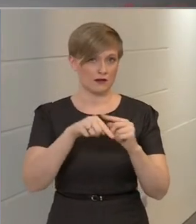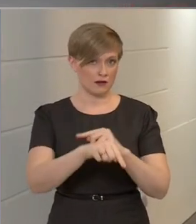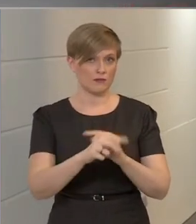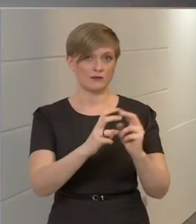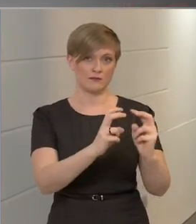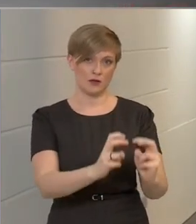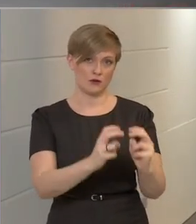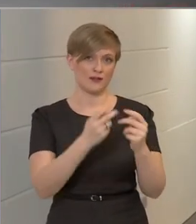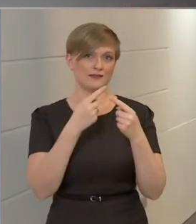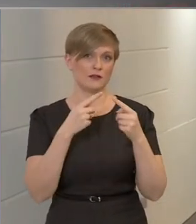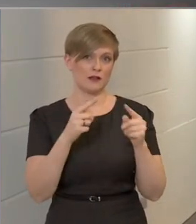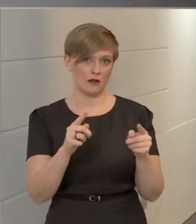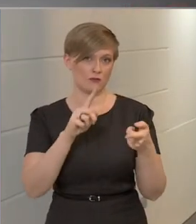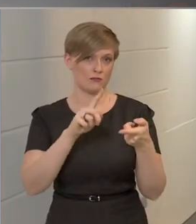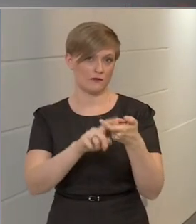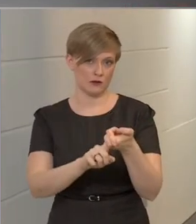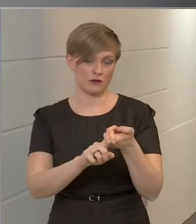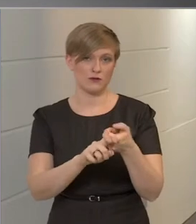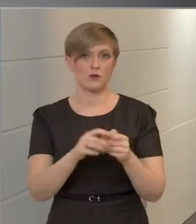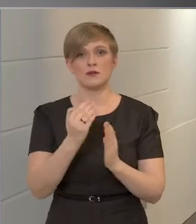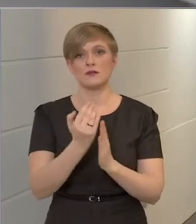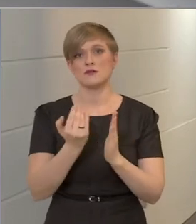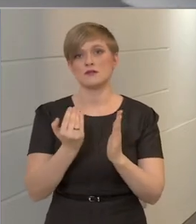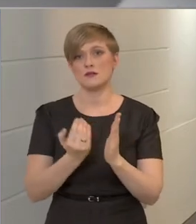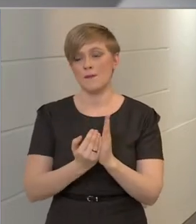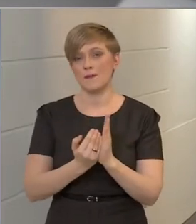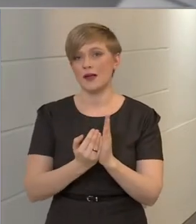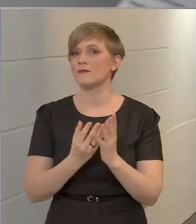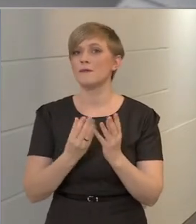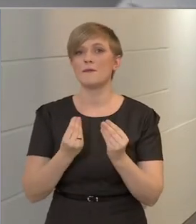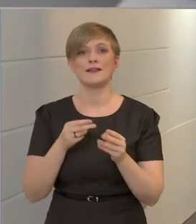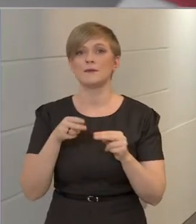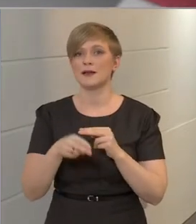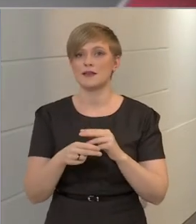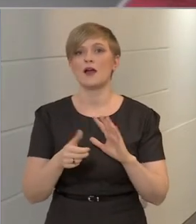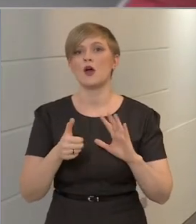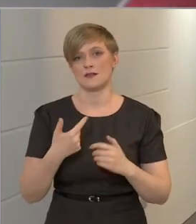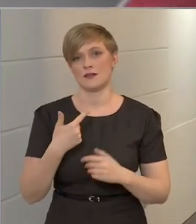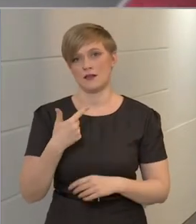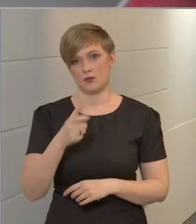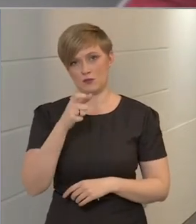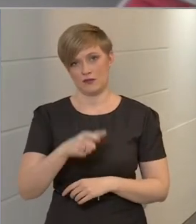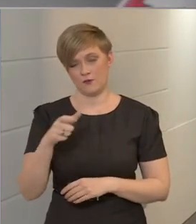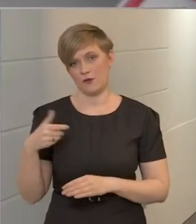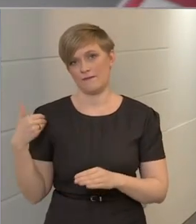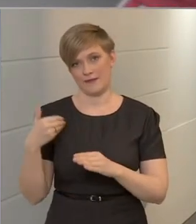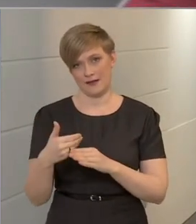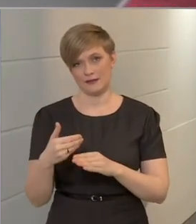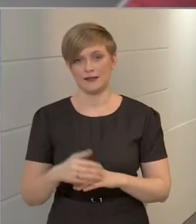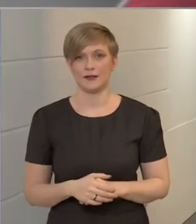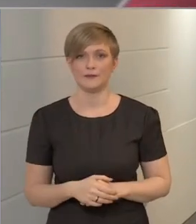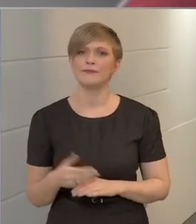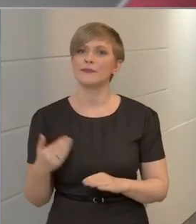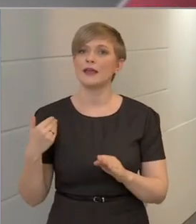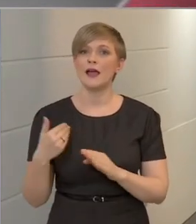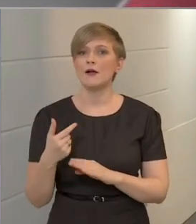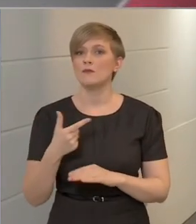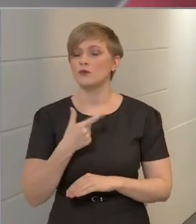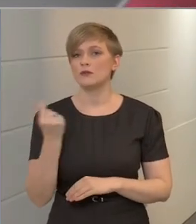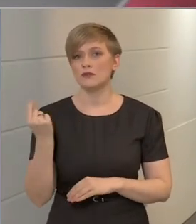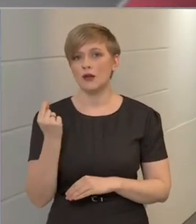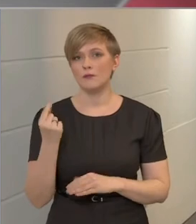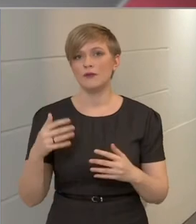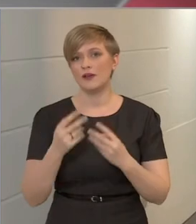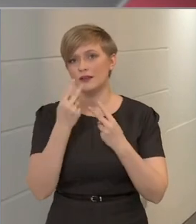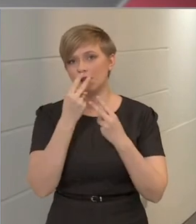történő tartózkodás tilalmára vonatkozó szabályokat 620 szekték meg ez idáig. Az elmúlt 24 órában a